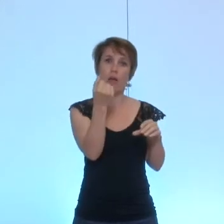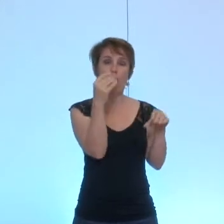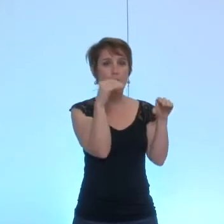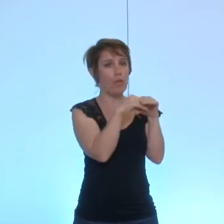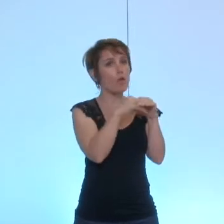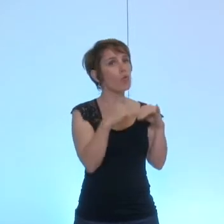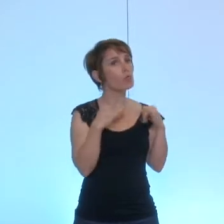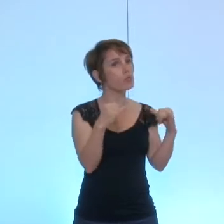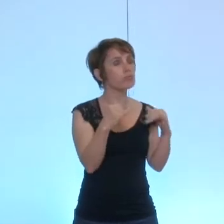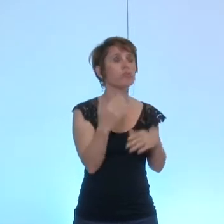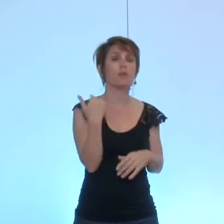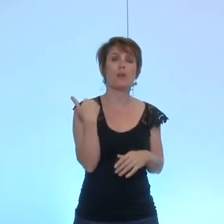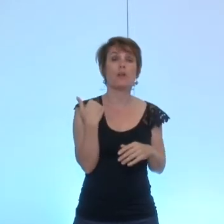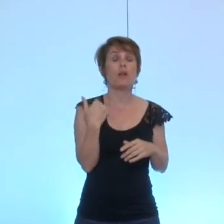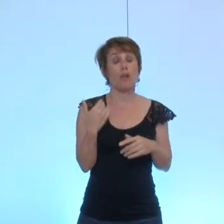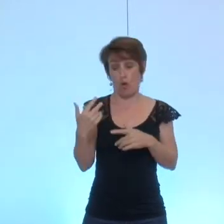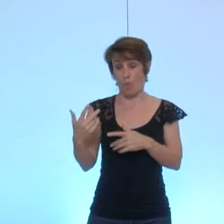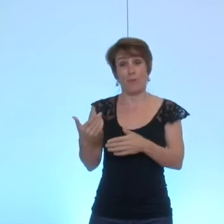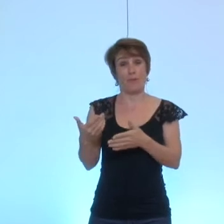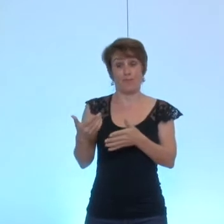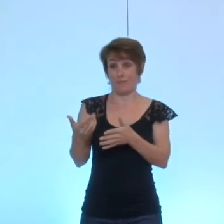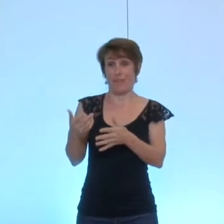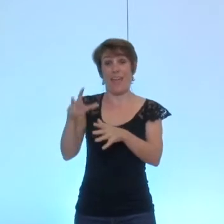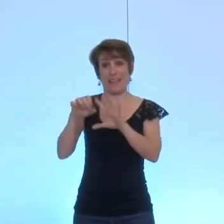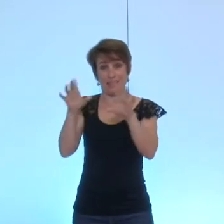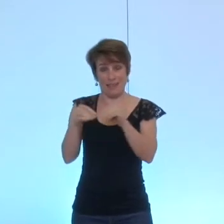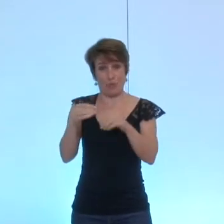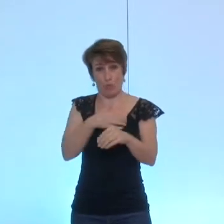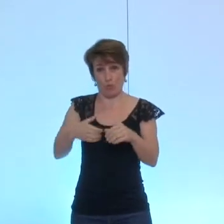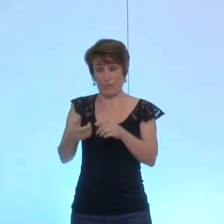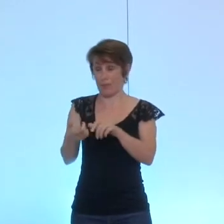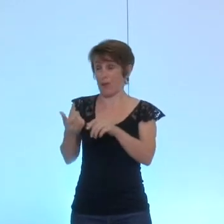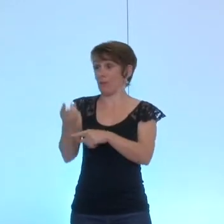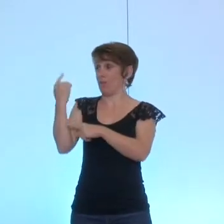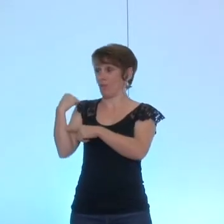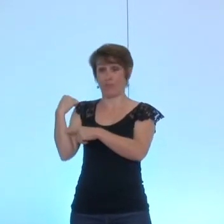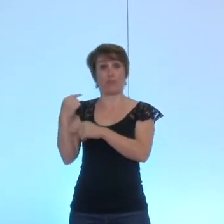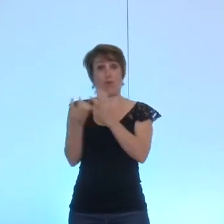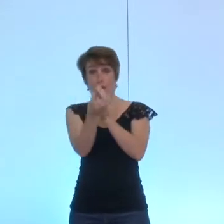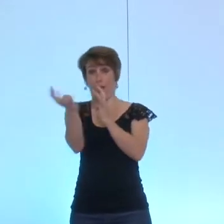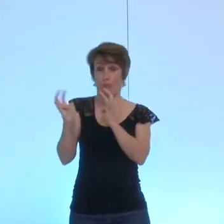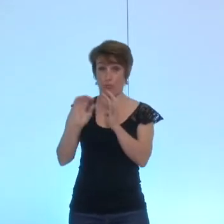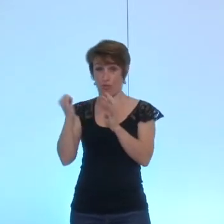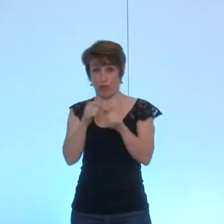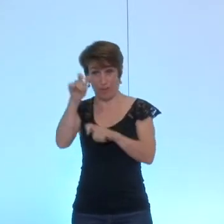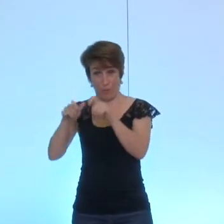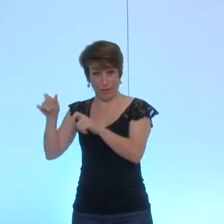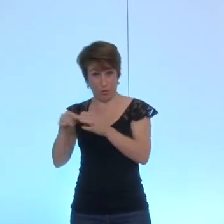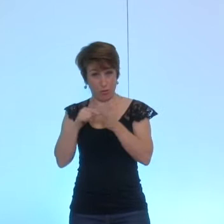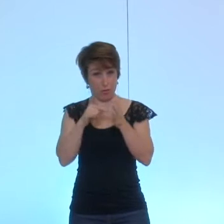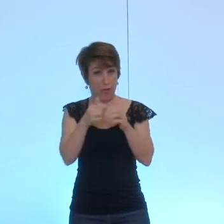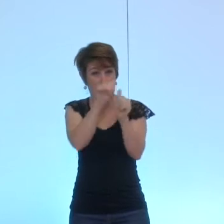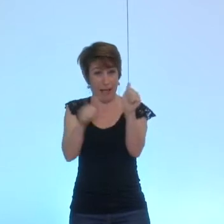les chiffres dans le précédent mandat. Chacun des adjoints percevait une indemnité brute de 2